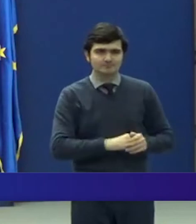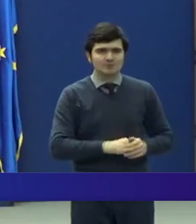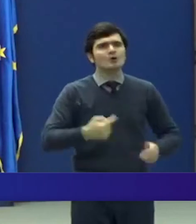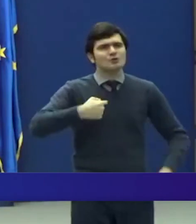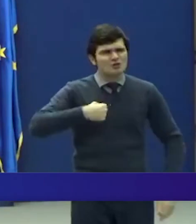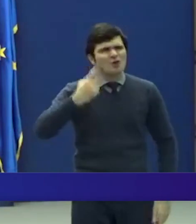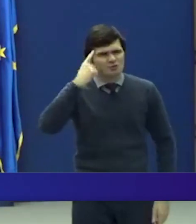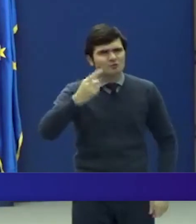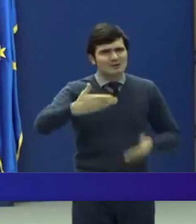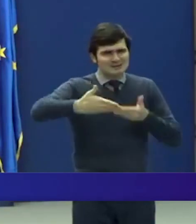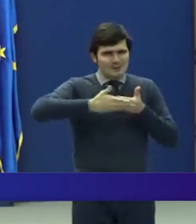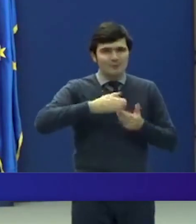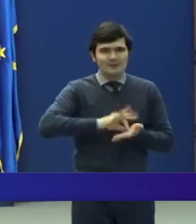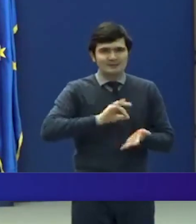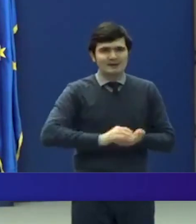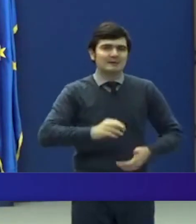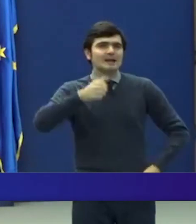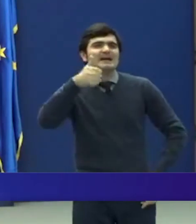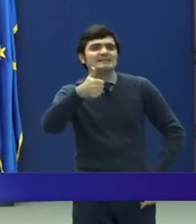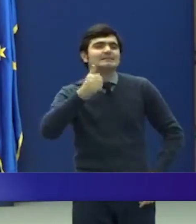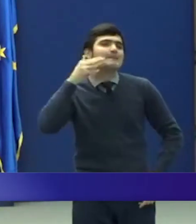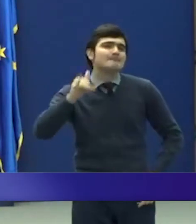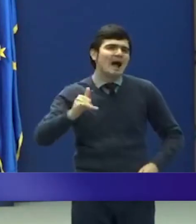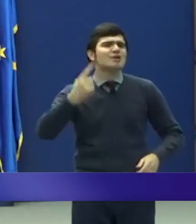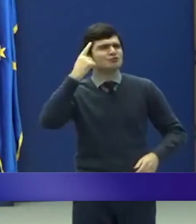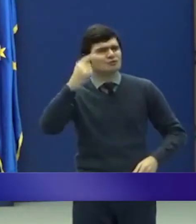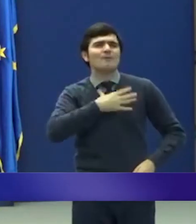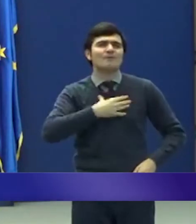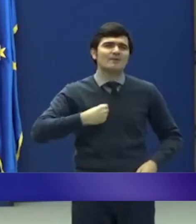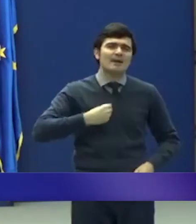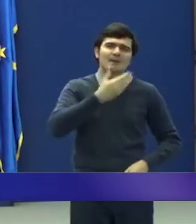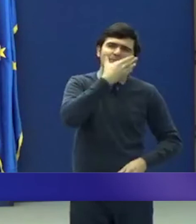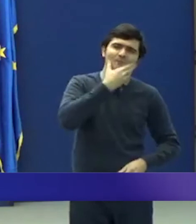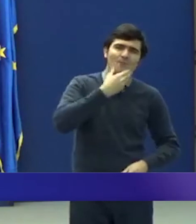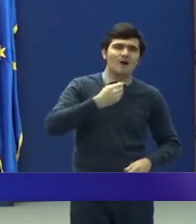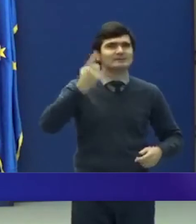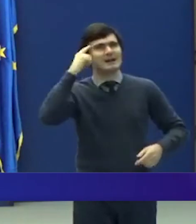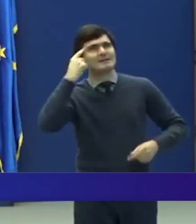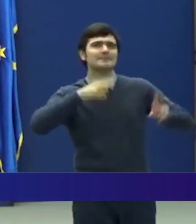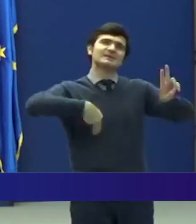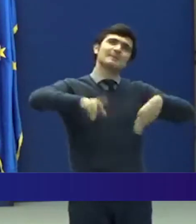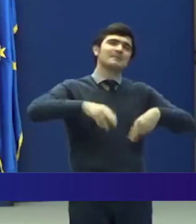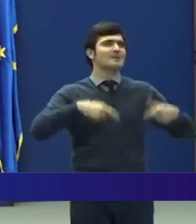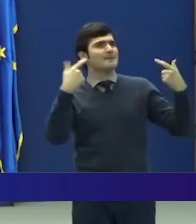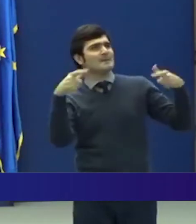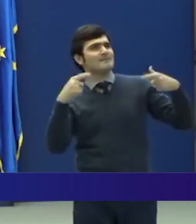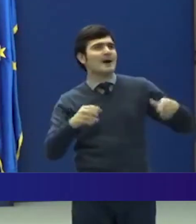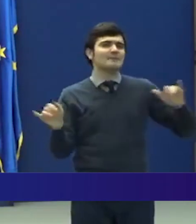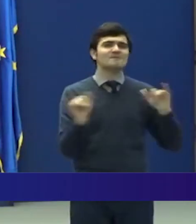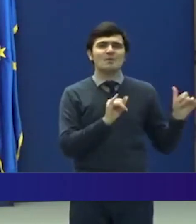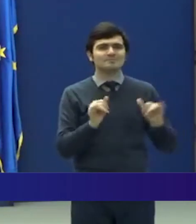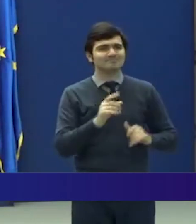Știu că se apropie data de 1 mai, că vremea este frumoasă și ne face să ne gândim la o plimbare în parc sau la concediu,